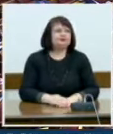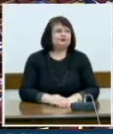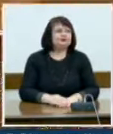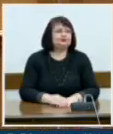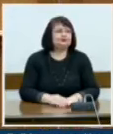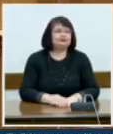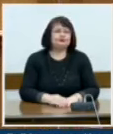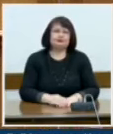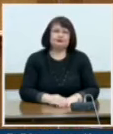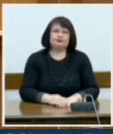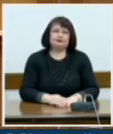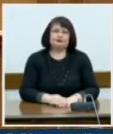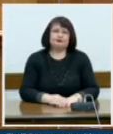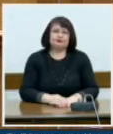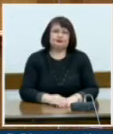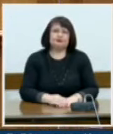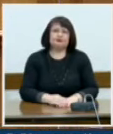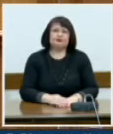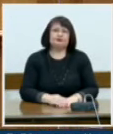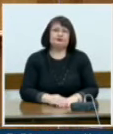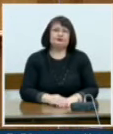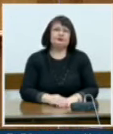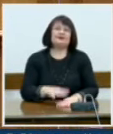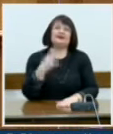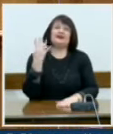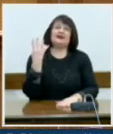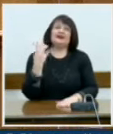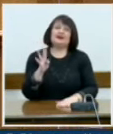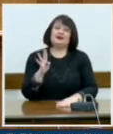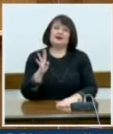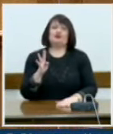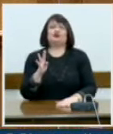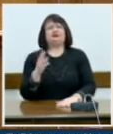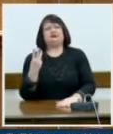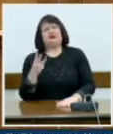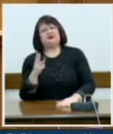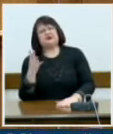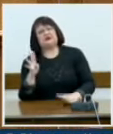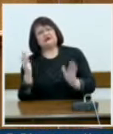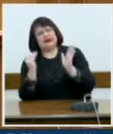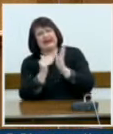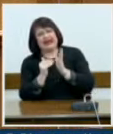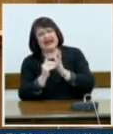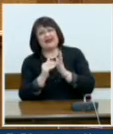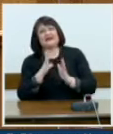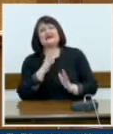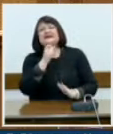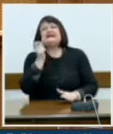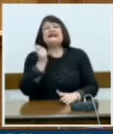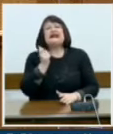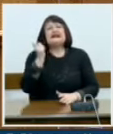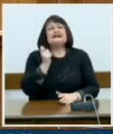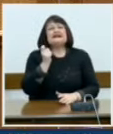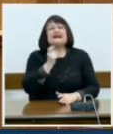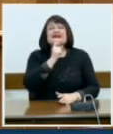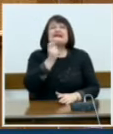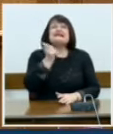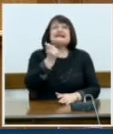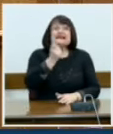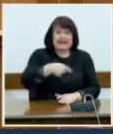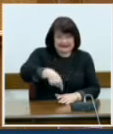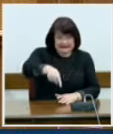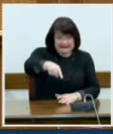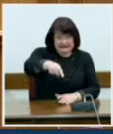Έτσι, 800 εσιάδες συμπολίτες μας θα δουν μεγαλύτερη την επόμενη σύνταξή τους.